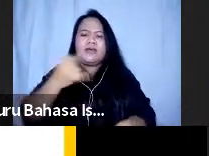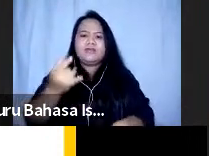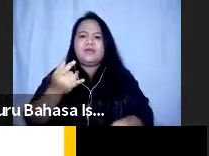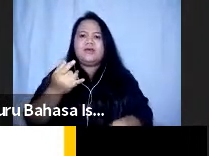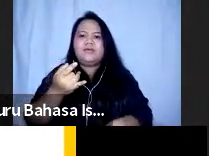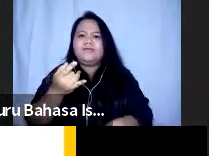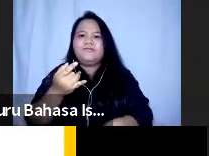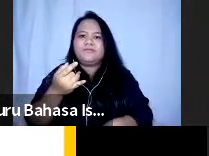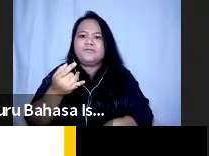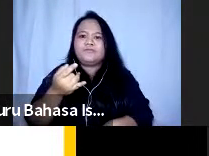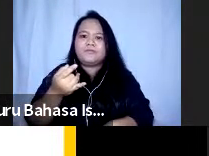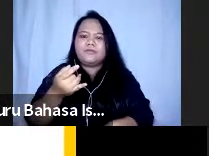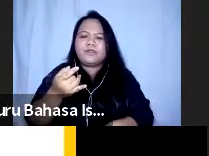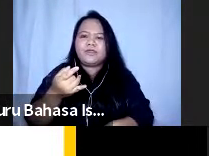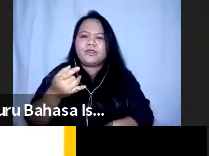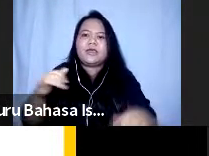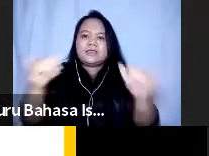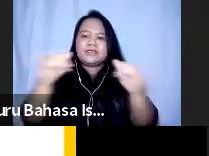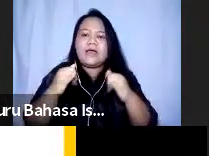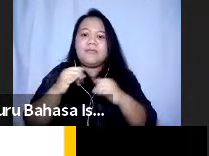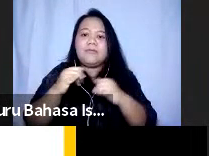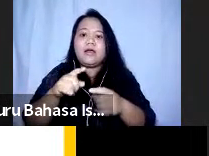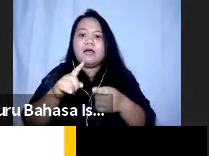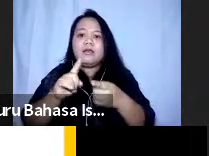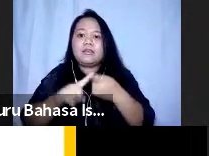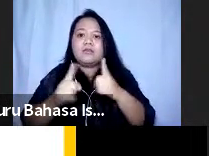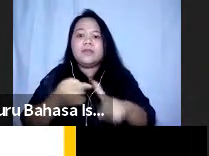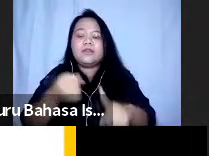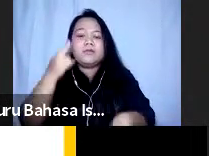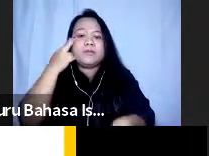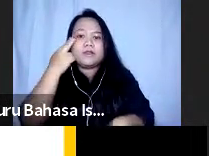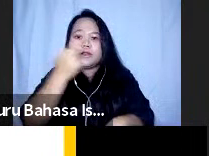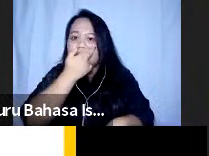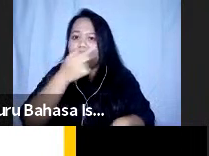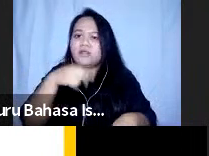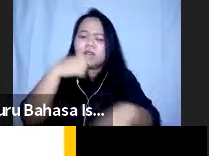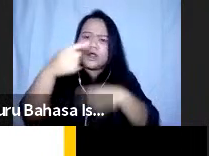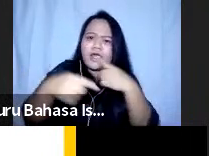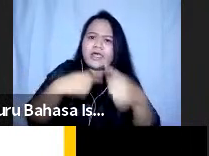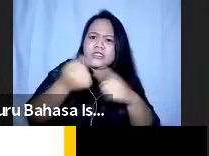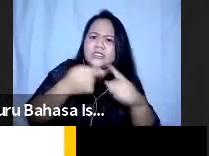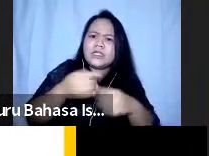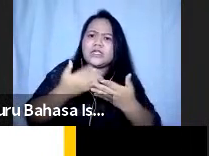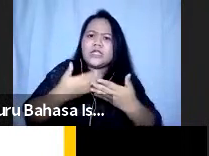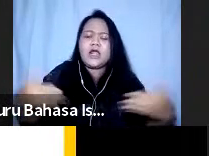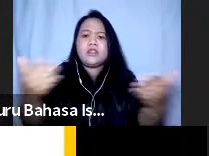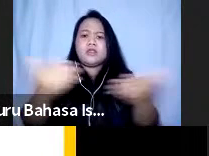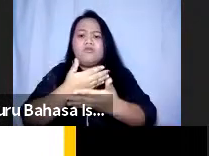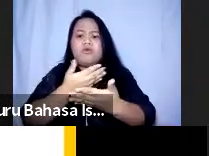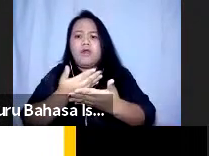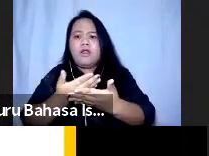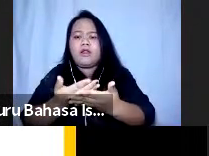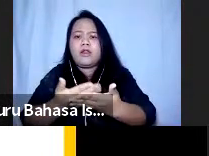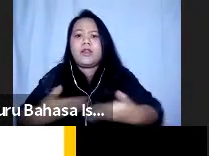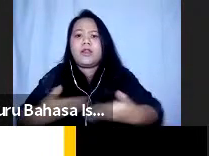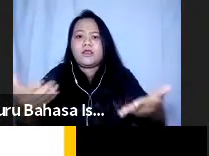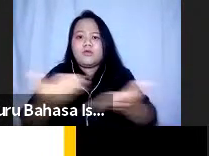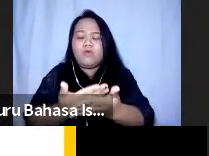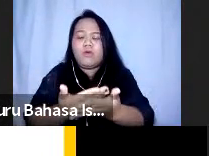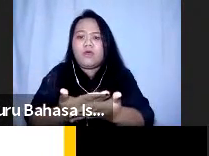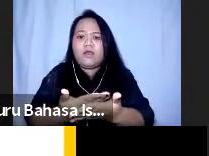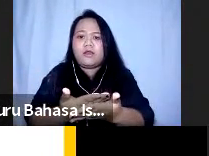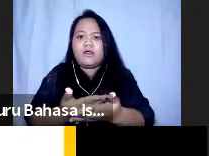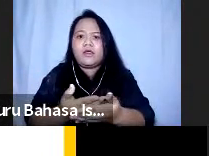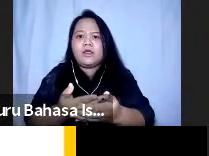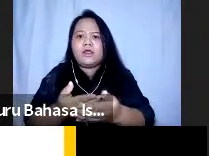saat kita bersama mereka tugas kita adalah menceritakan kondisi lingkungan teman-teman kita jadi